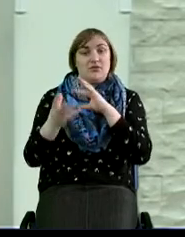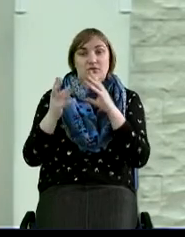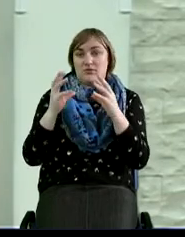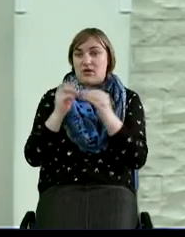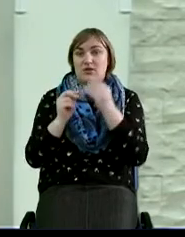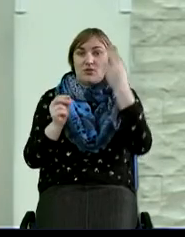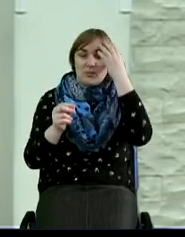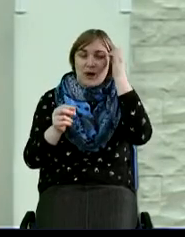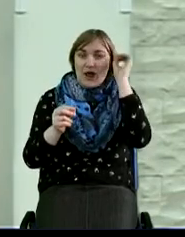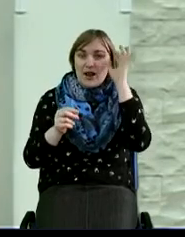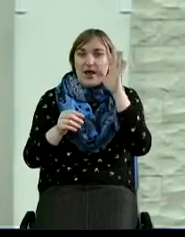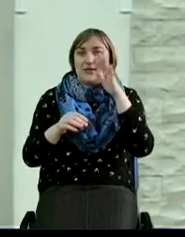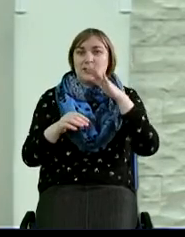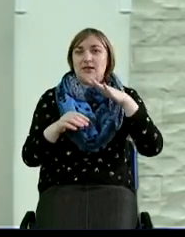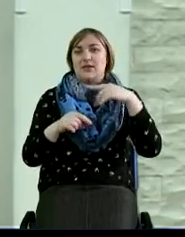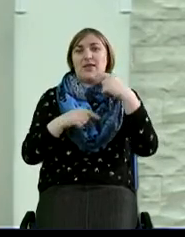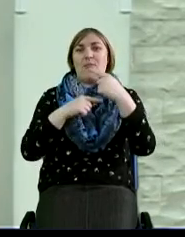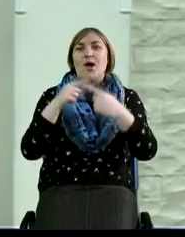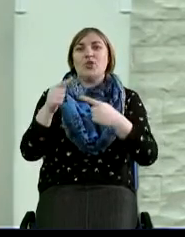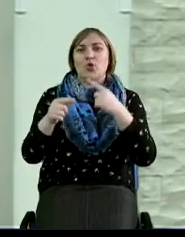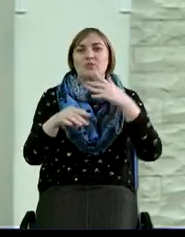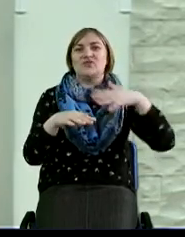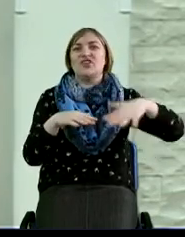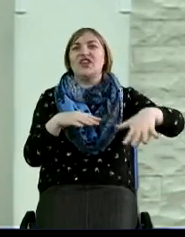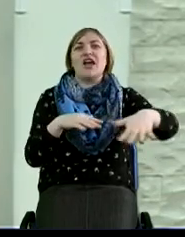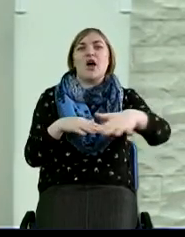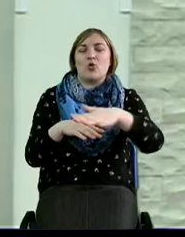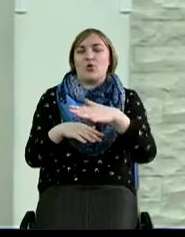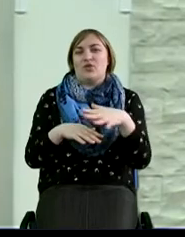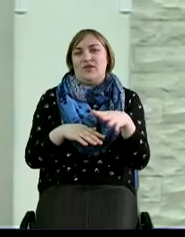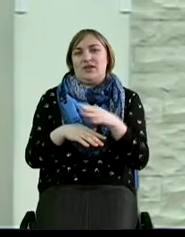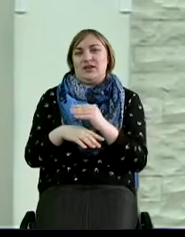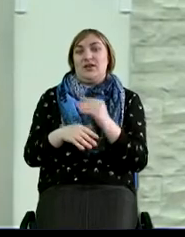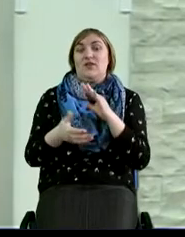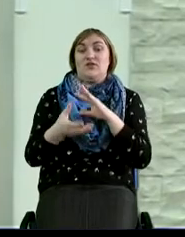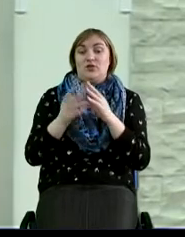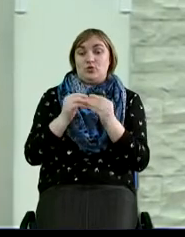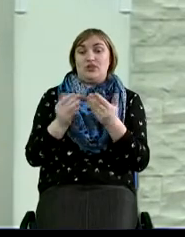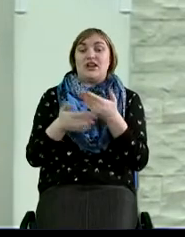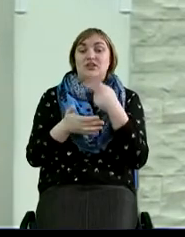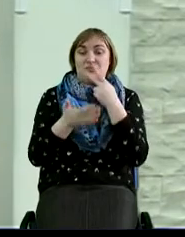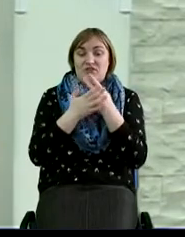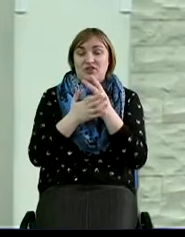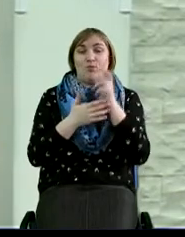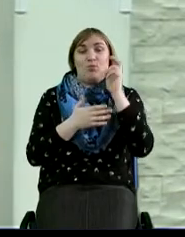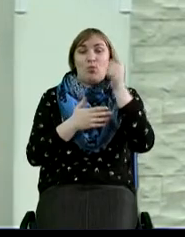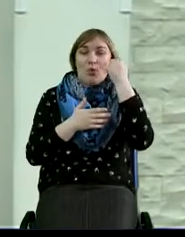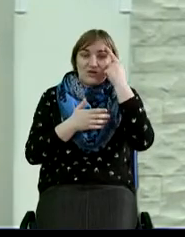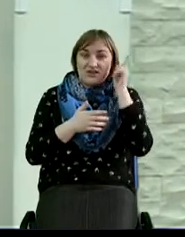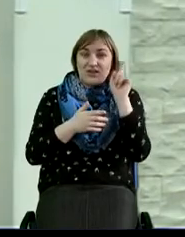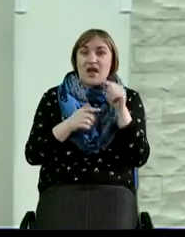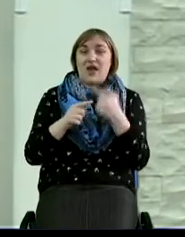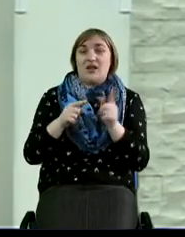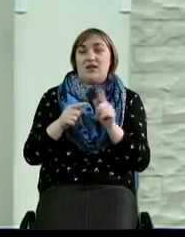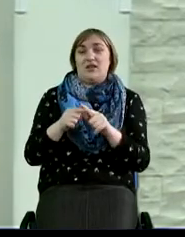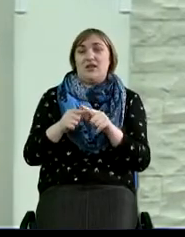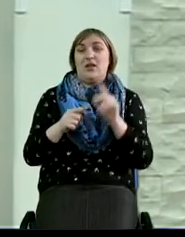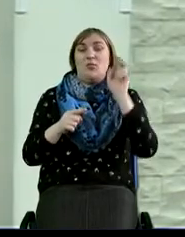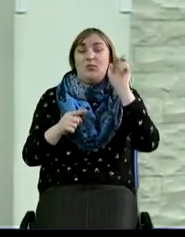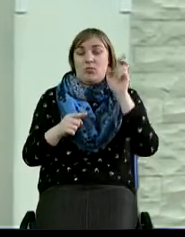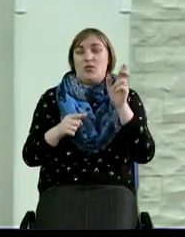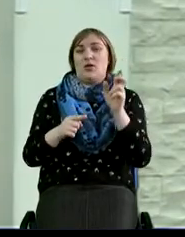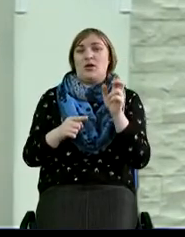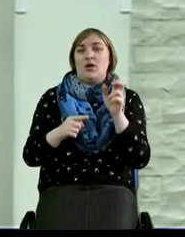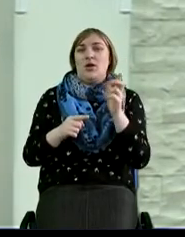проклятие на целое потомство, на целый народ. И в результате мы видим, что Бог, зная это, Он как бы своим вот этим